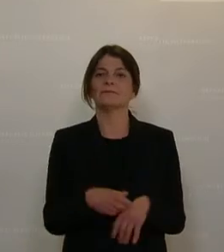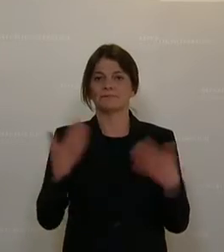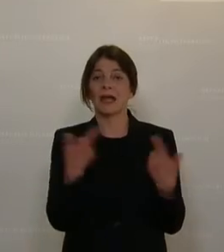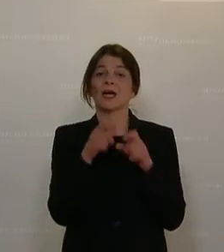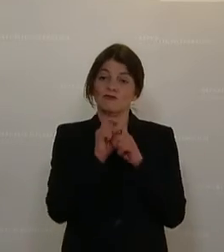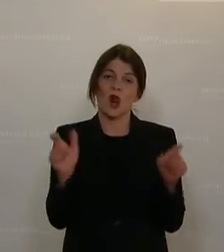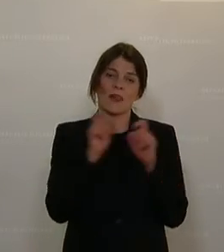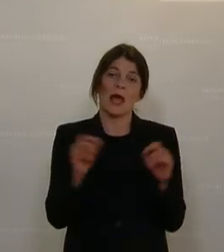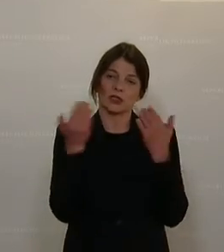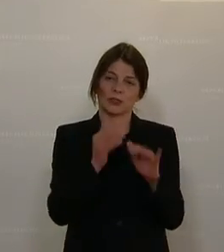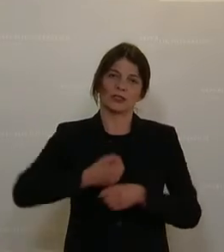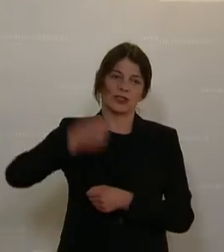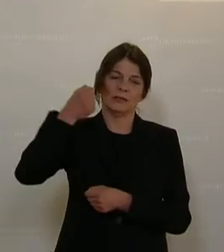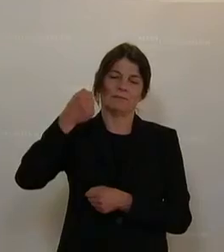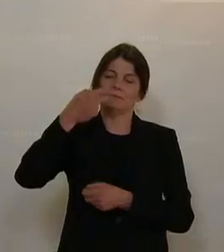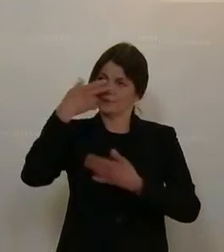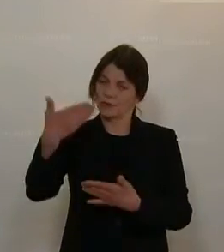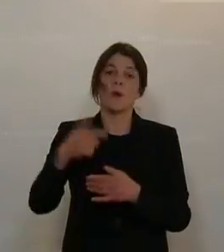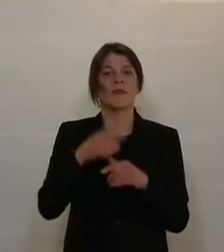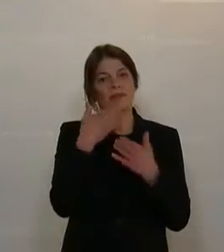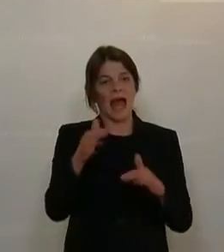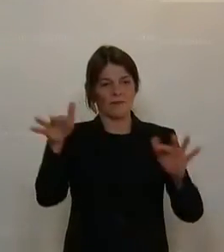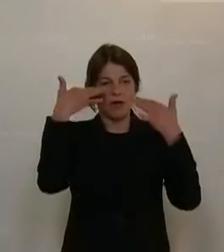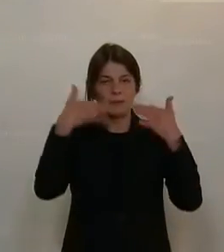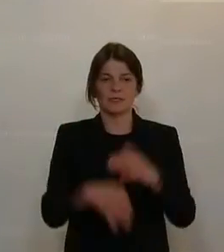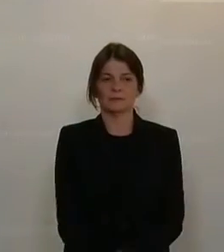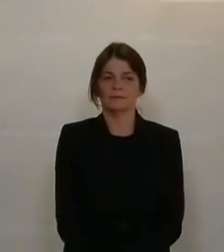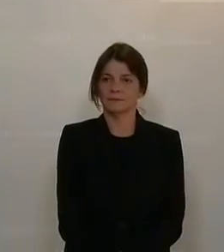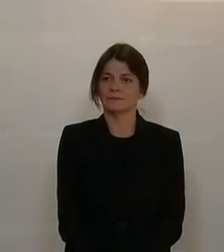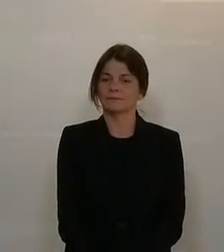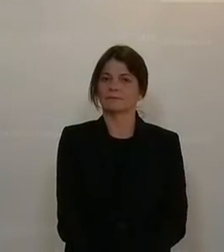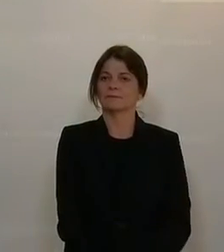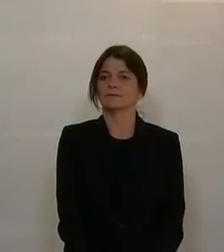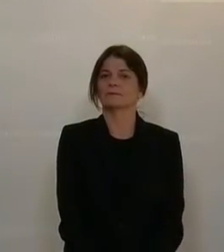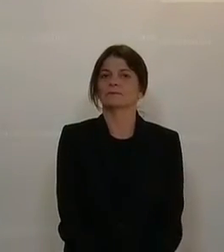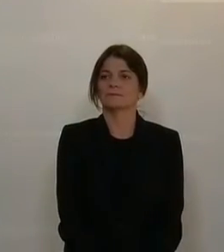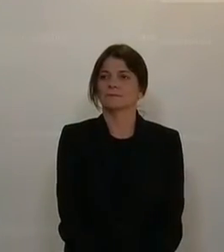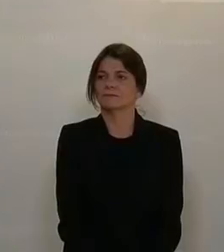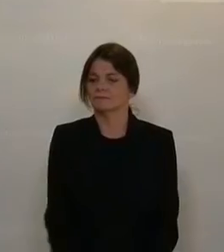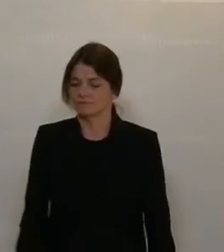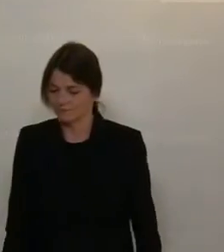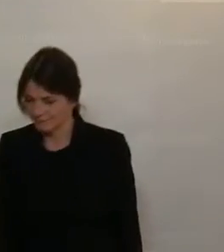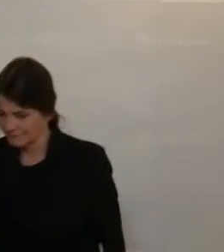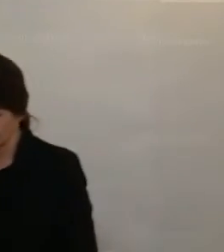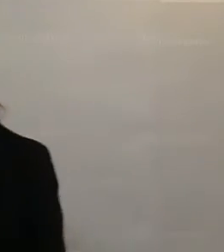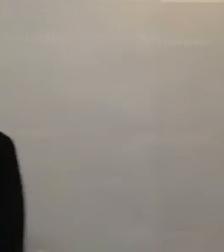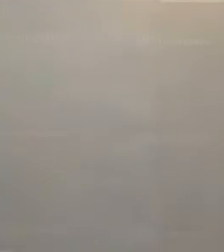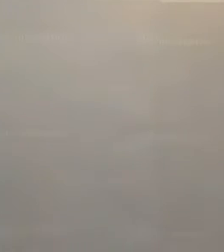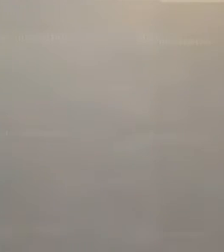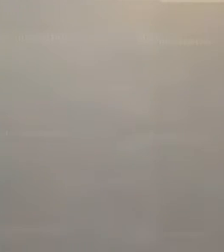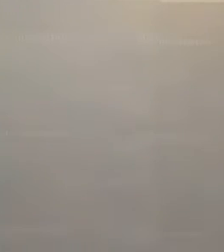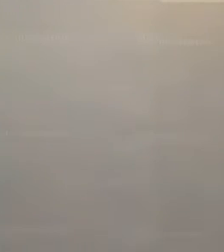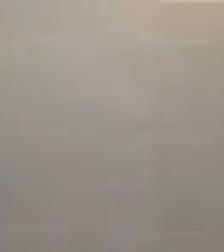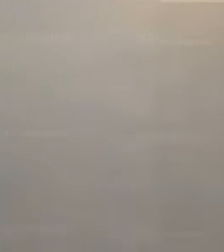Schuldnerschutzschirm auf und danke für die Aufmerksamkeit. Ein roter Schuldnerschutzschirm vom Konsumentensprecher der